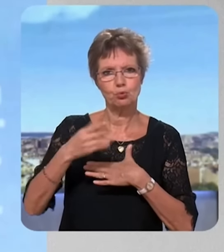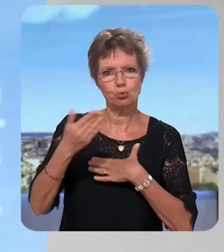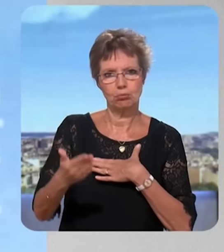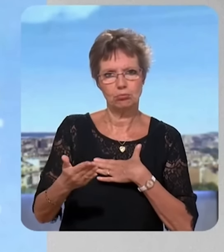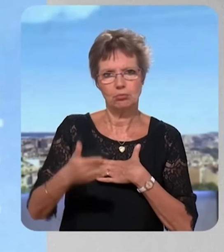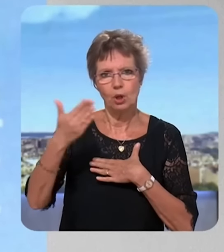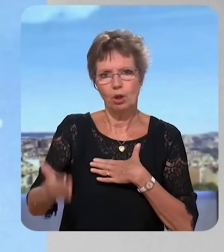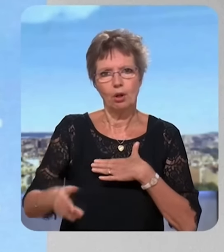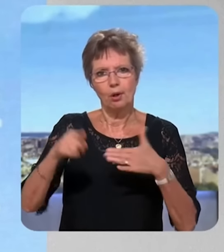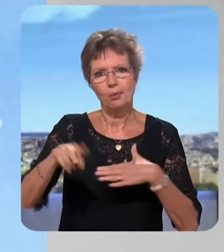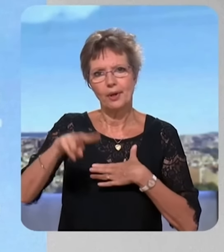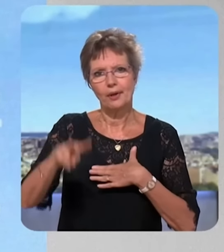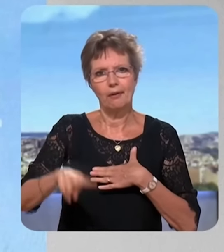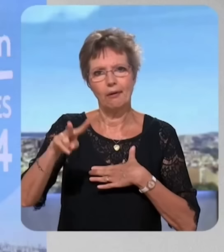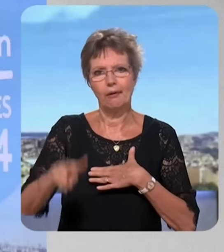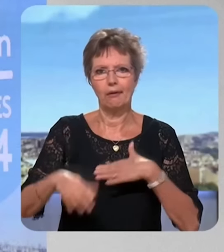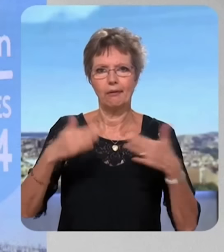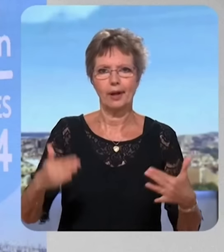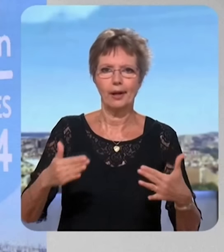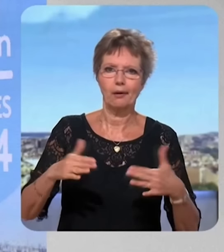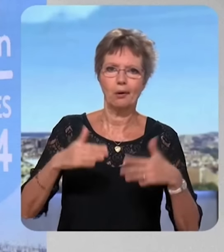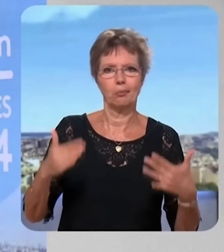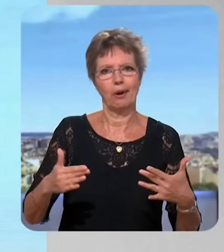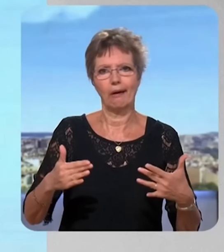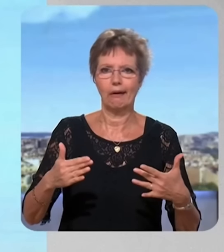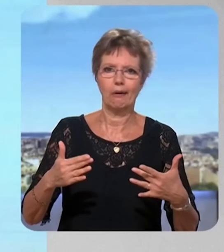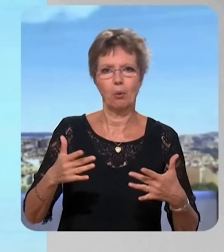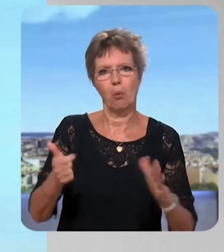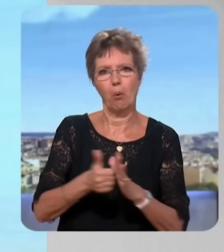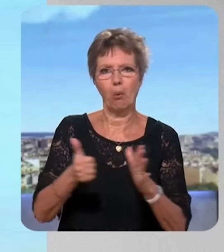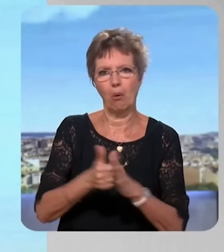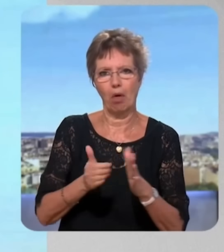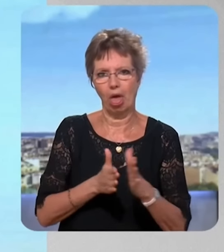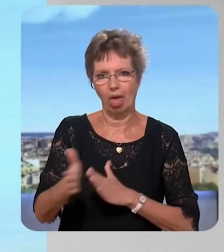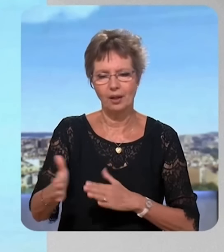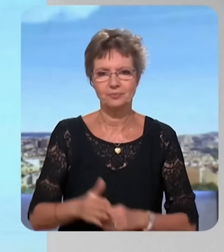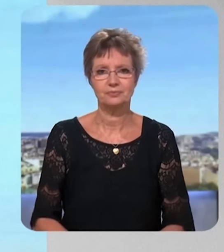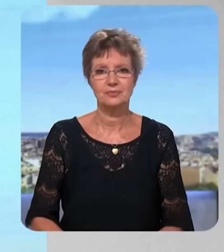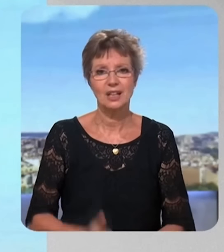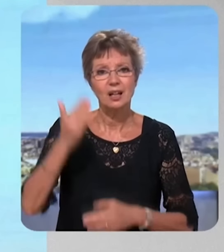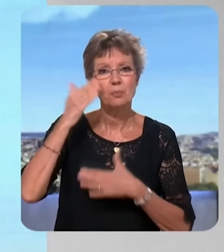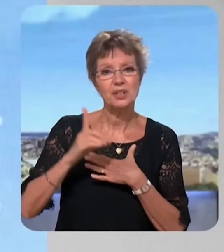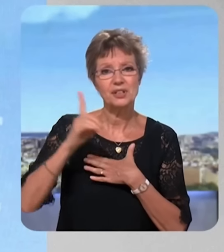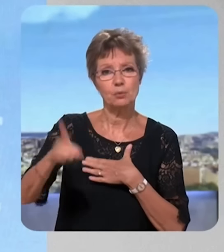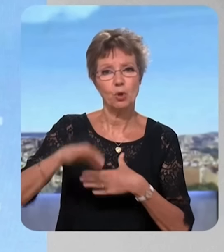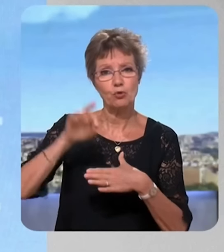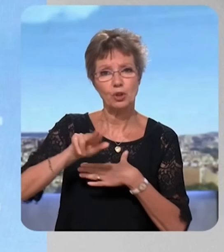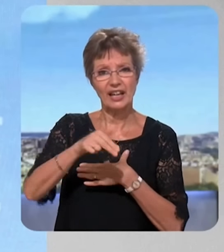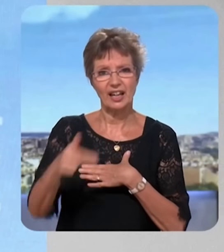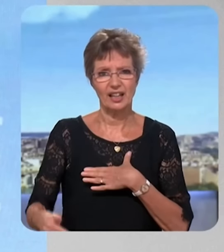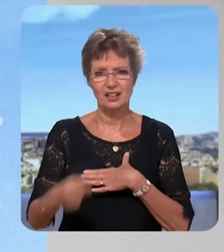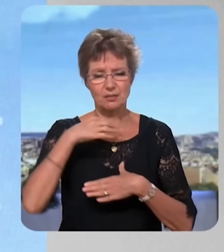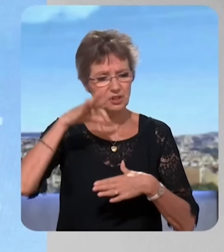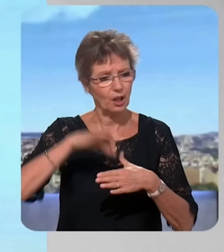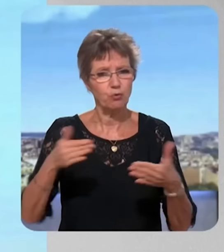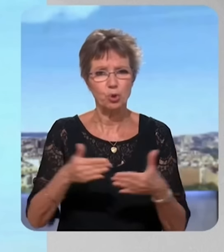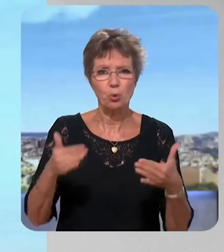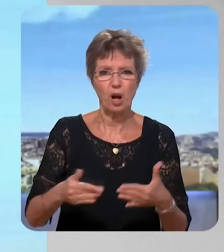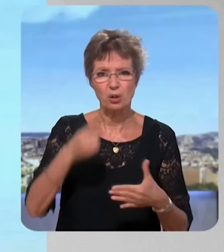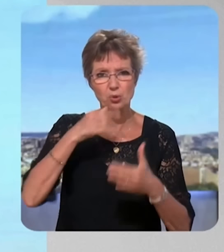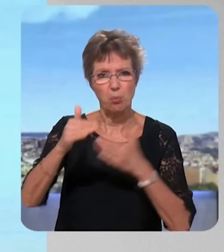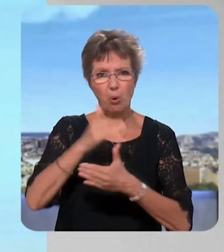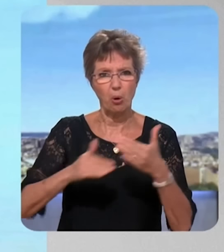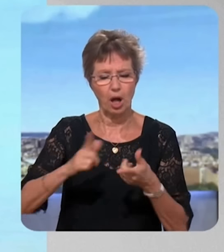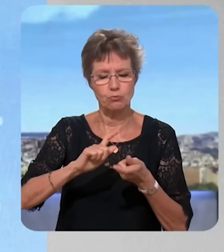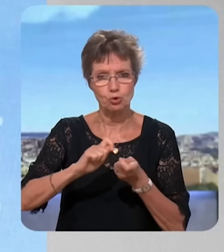être à la hauteur du costume présidentiel qu'il sient. – Bon, si on vote pour vous, si on vote pour le RN dimanche, on votera pour quoi à la fin ? On a l'impression d'un programme à géométrie variable.